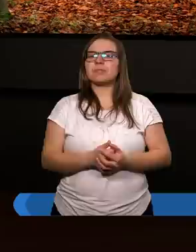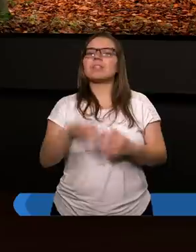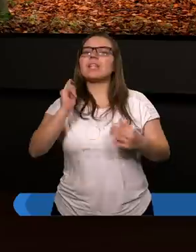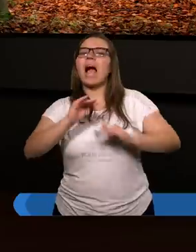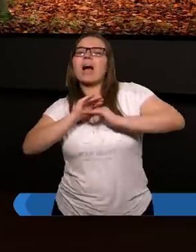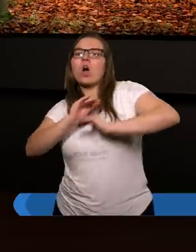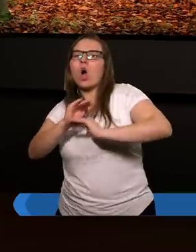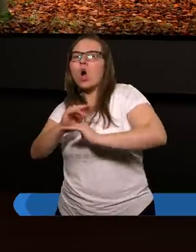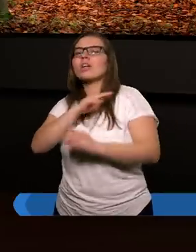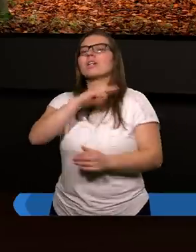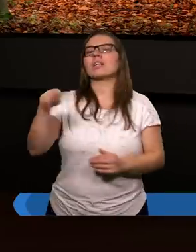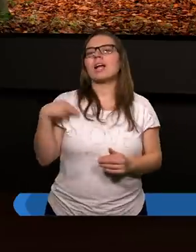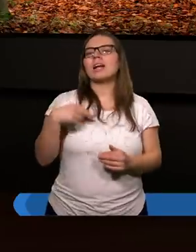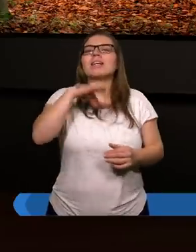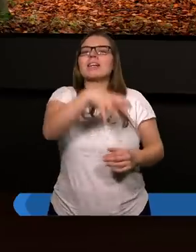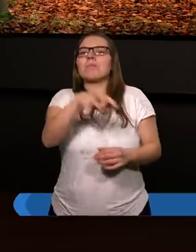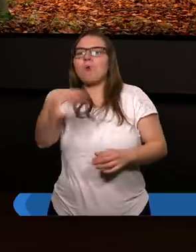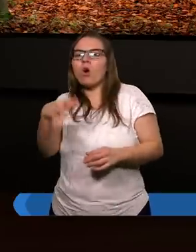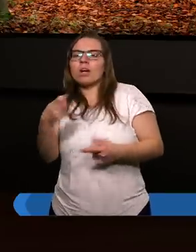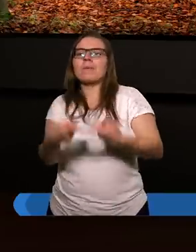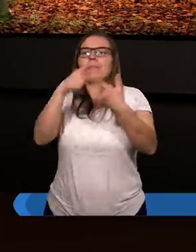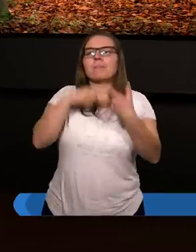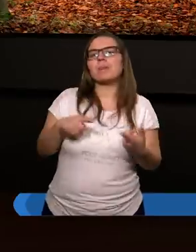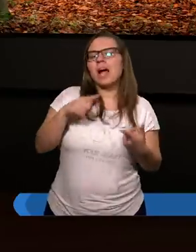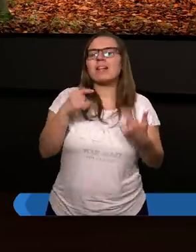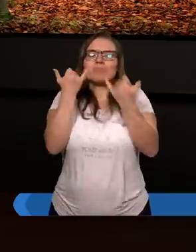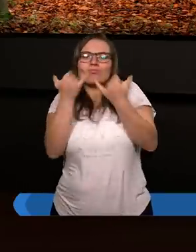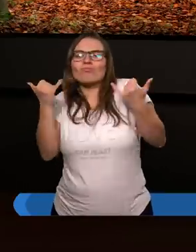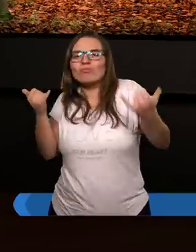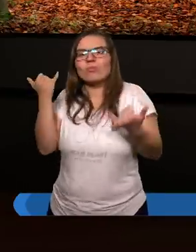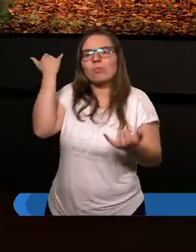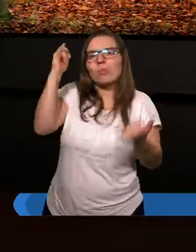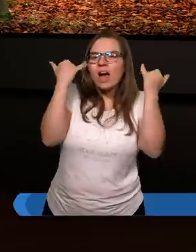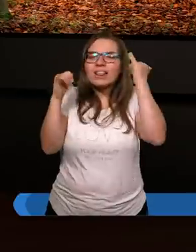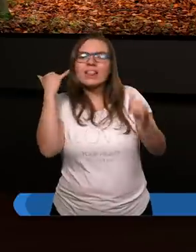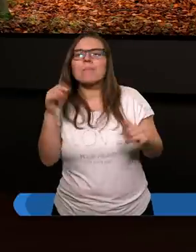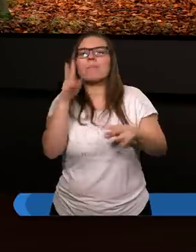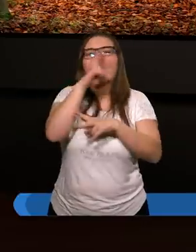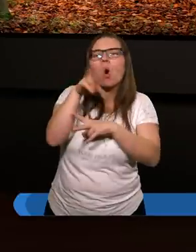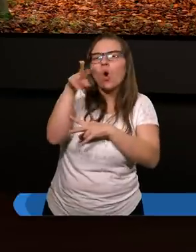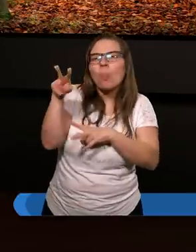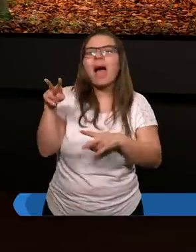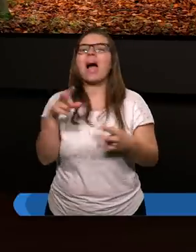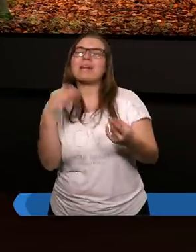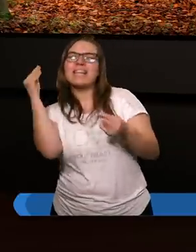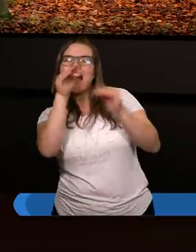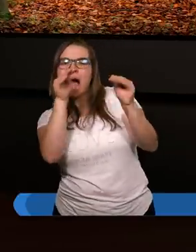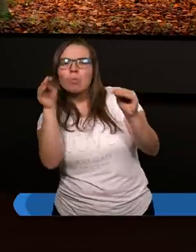jak chronić nasze zbory przed błędnymi różnymi poglądami, naukami.